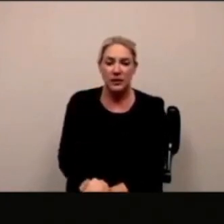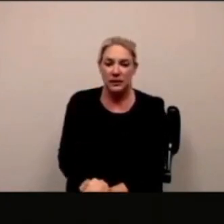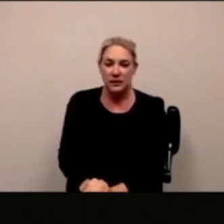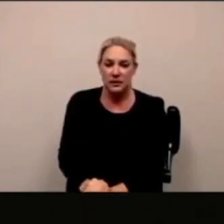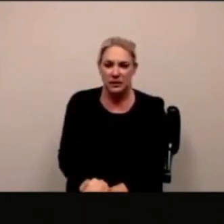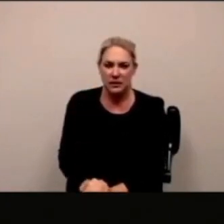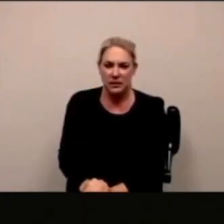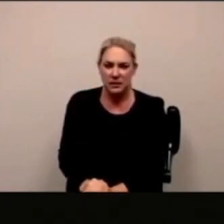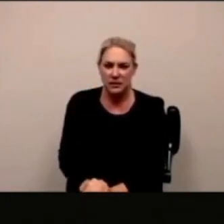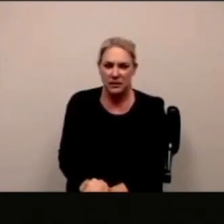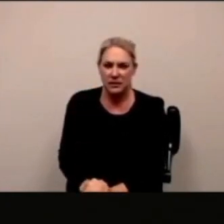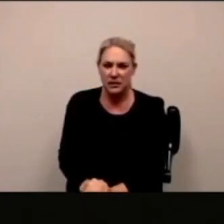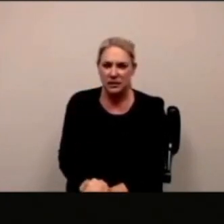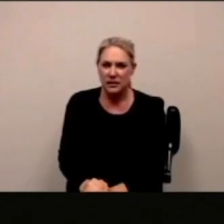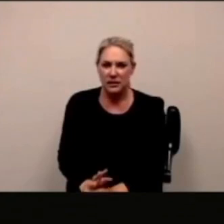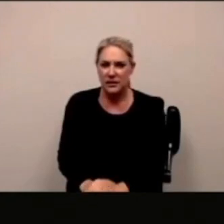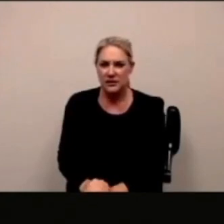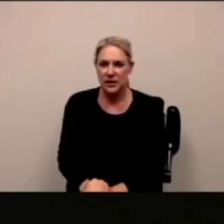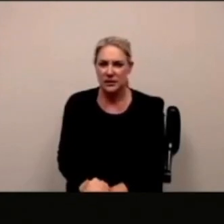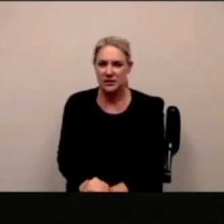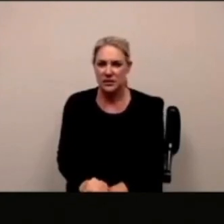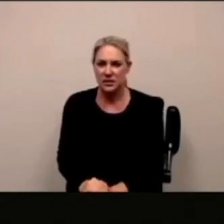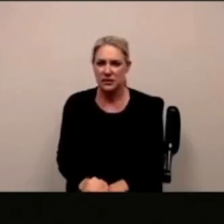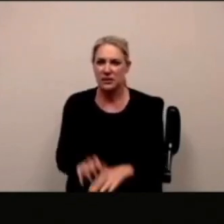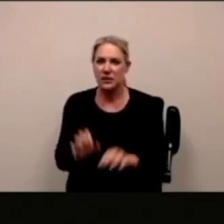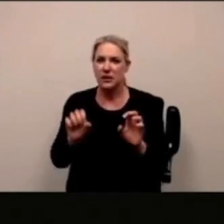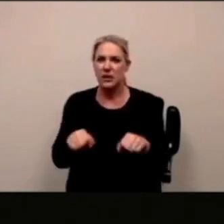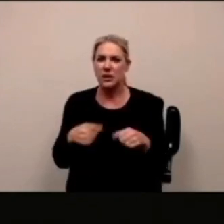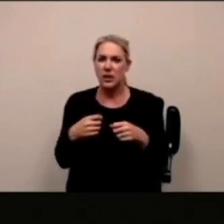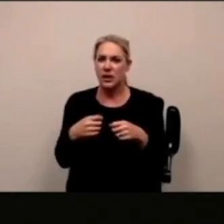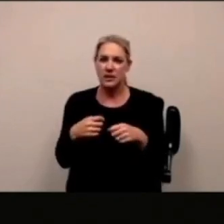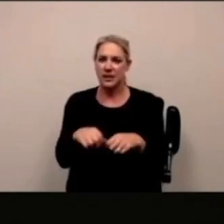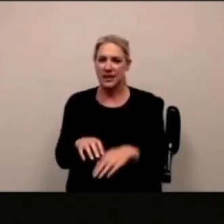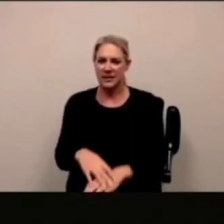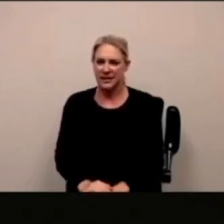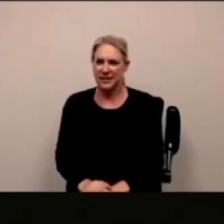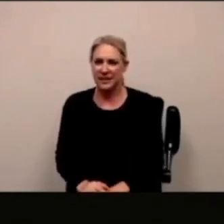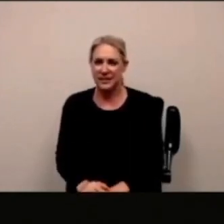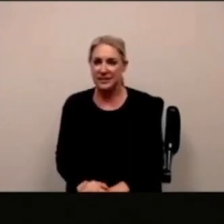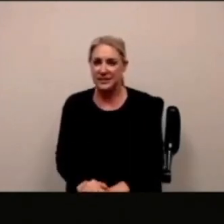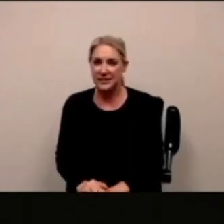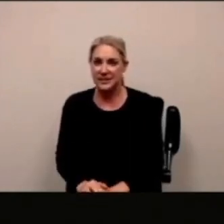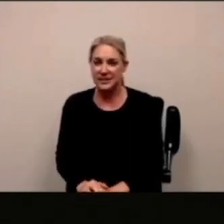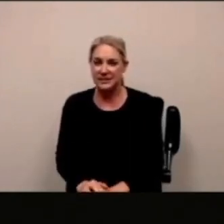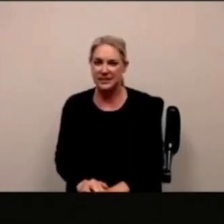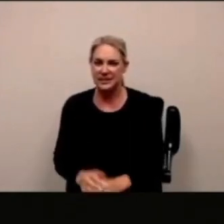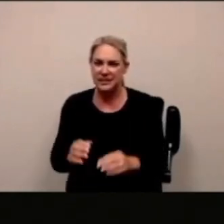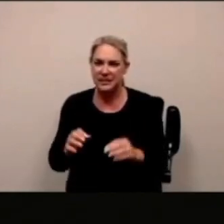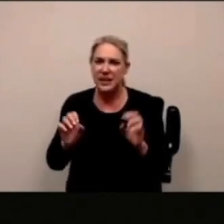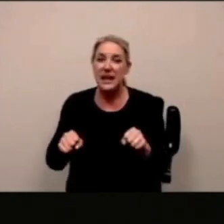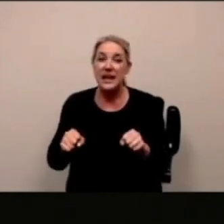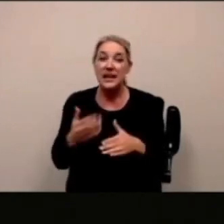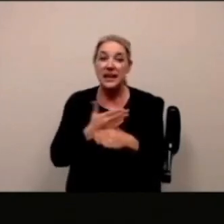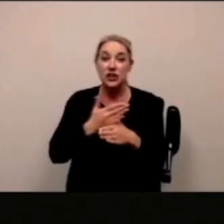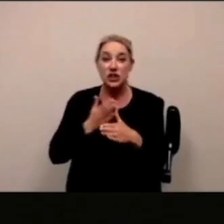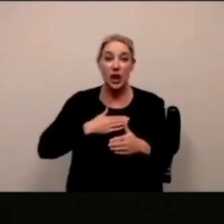e abbiamo una petizione nel chat vediamo